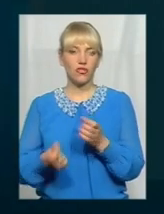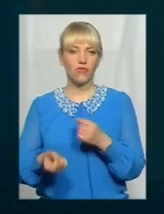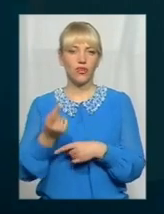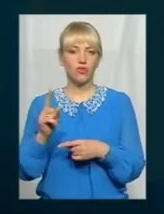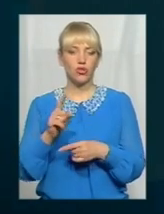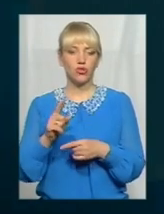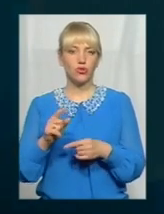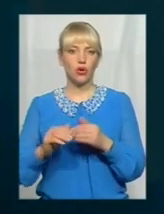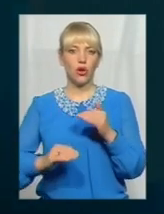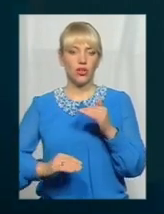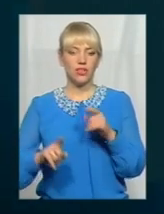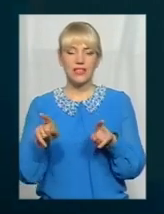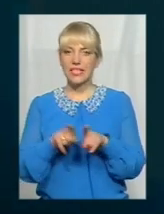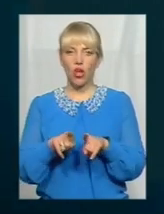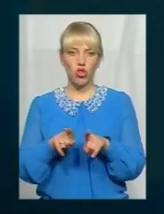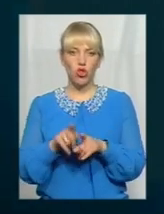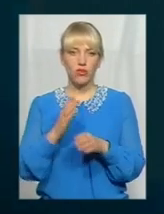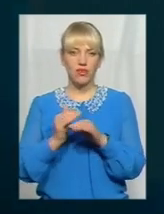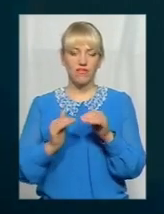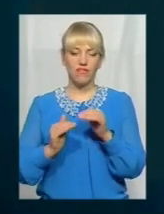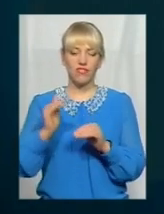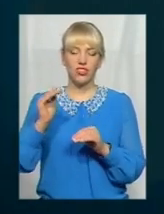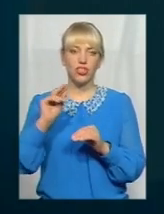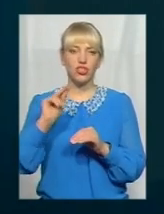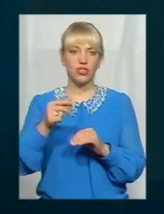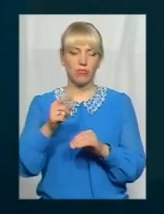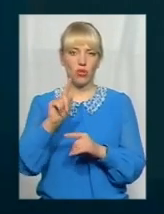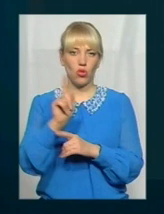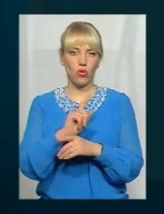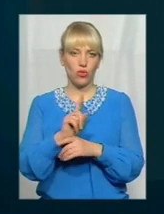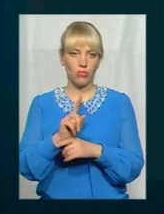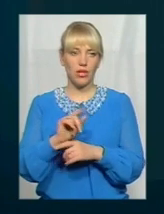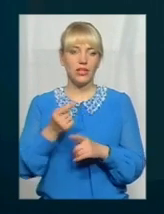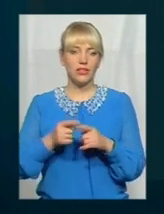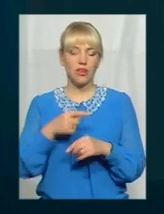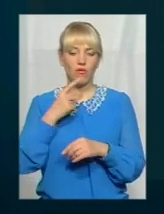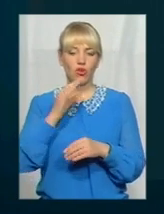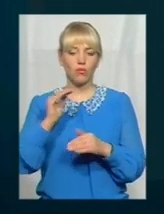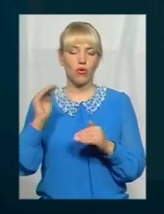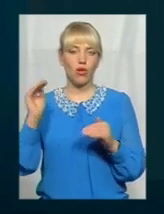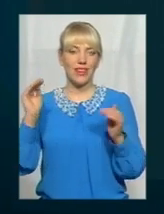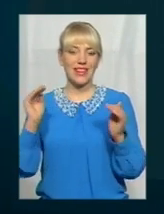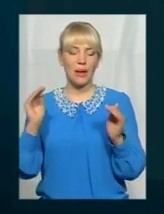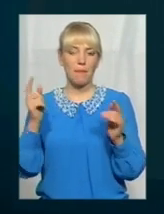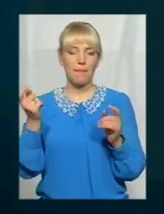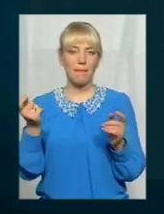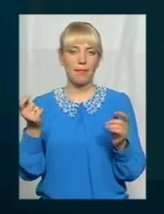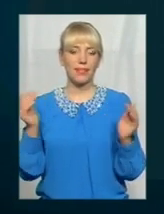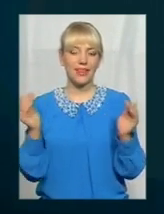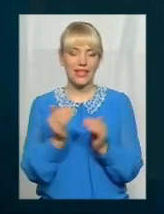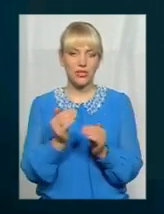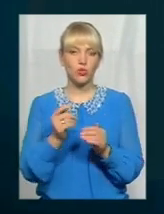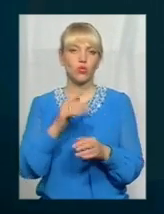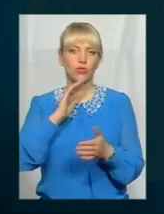бордюри все одно за високі, не відповідають державним будівельним нормам. Все говорить про низьку якість виконання робіт. А в місцях, де